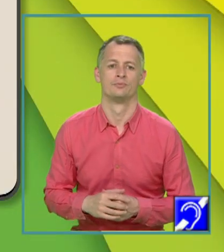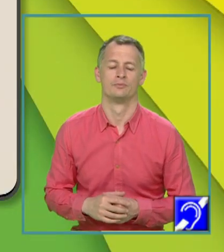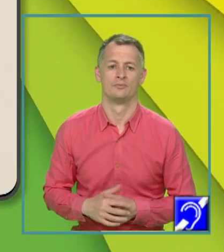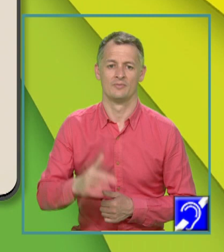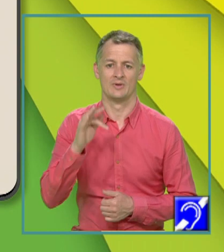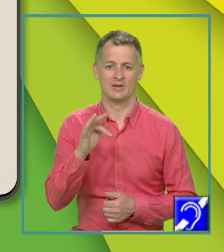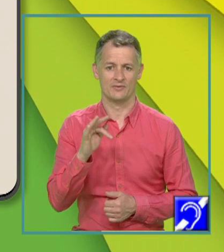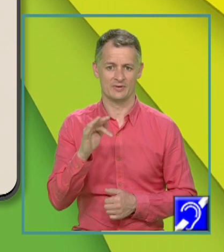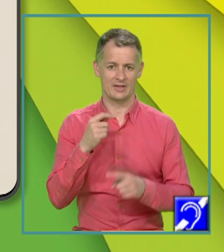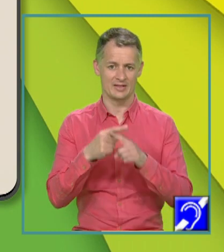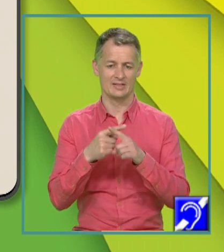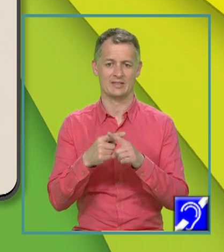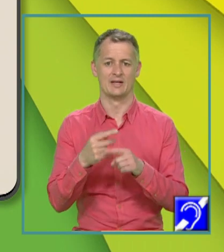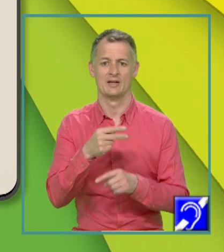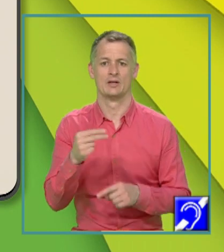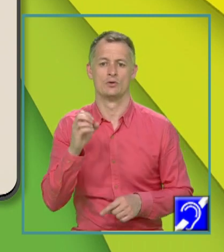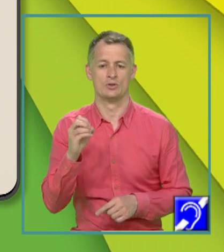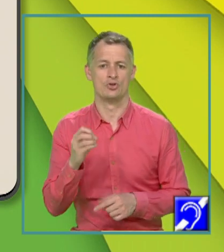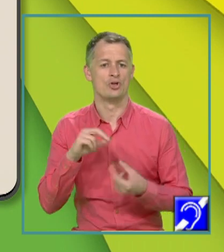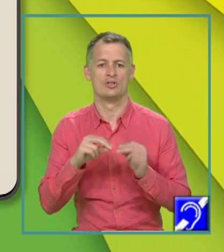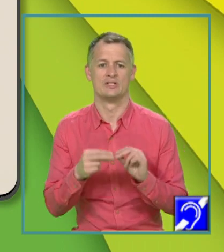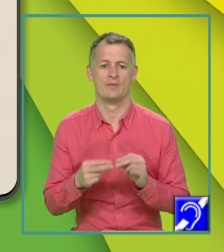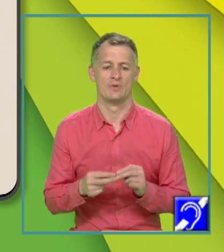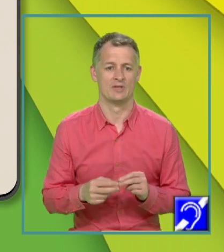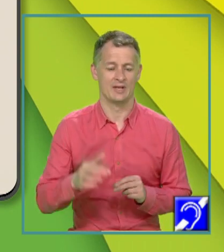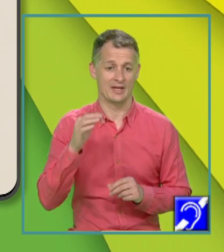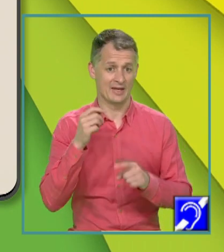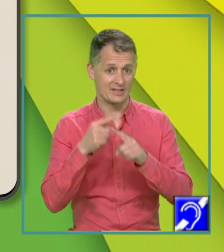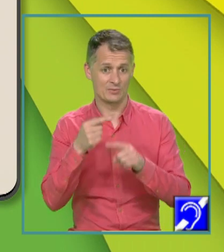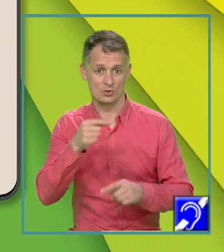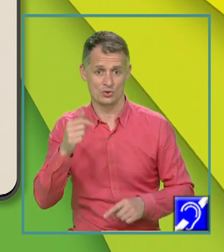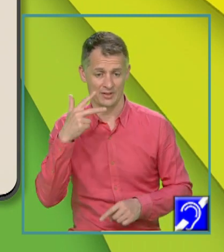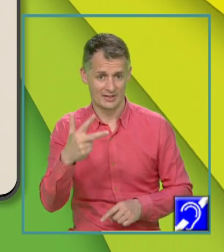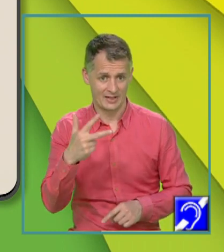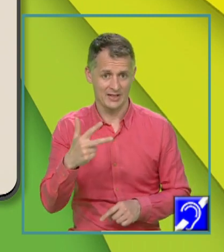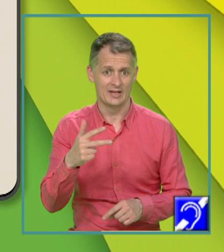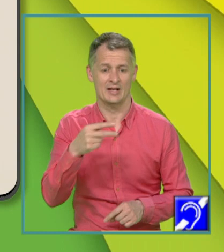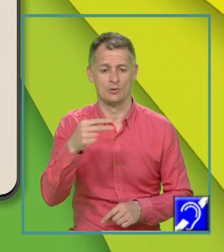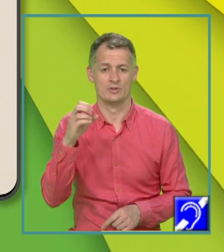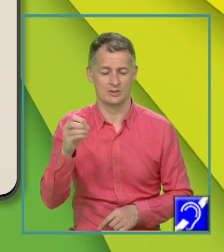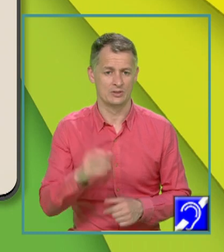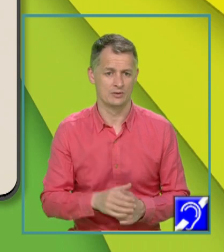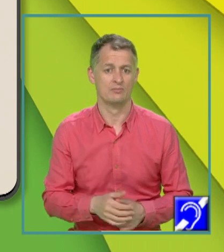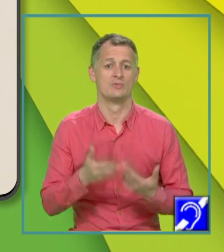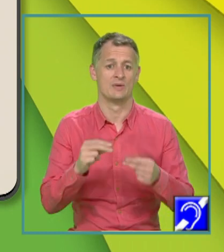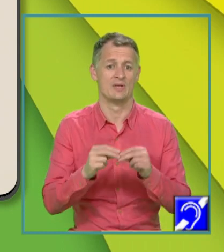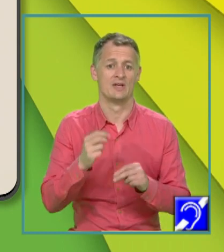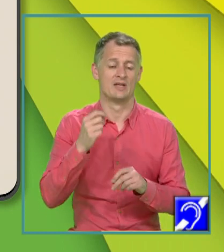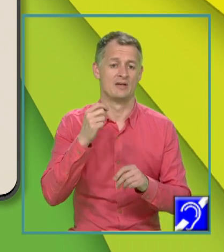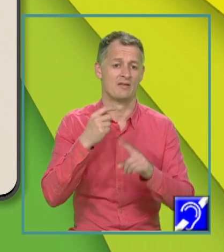F de X va fi egal cu 0, ceea ce înseamnă X minus 3 egal cu 0, deci X egal cu 3.